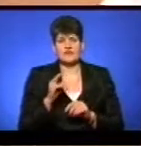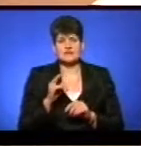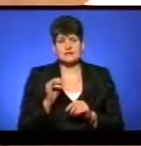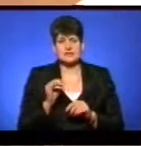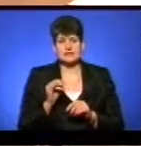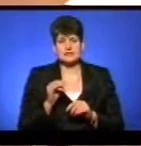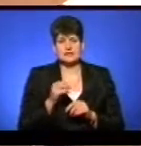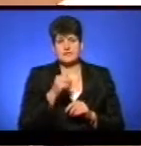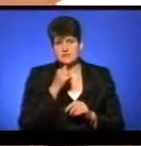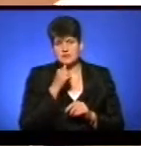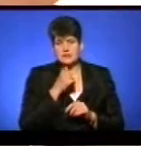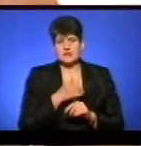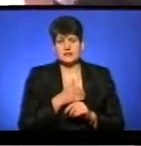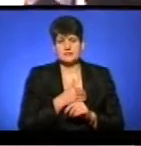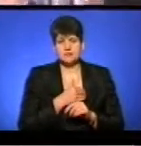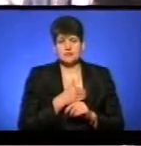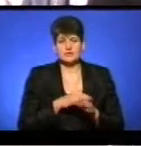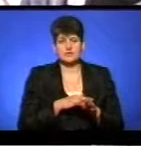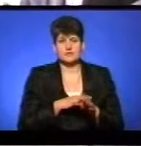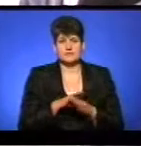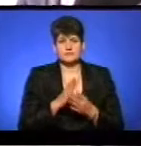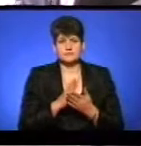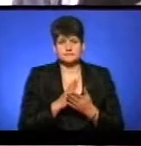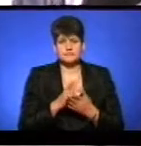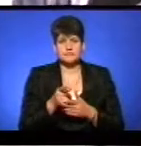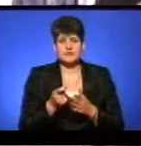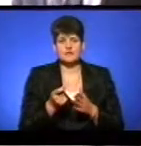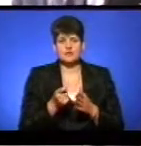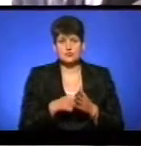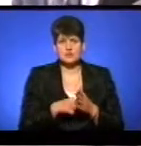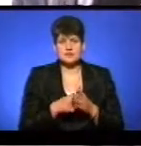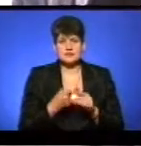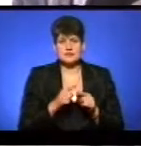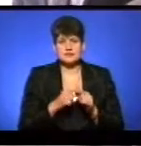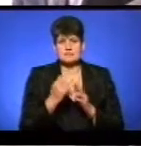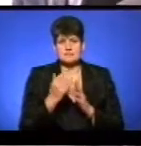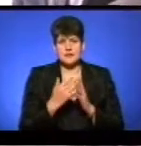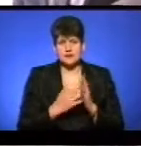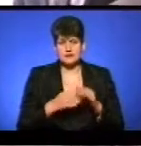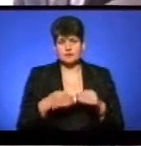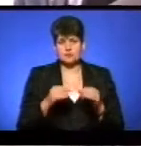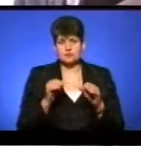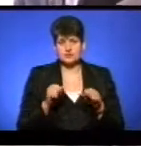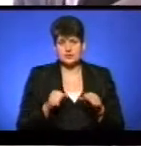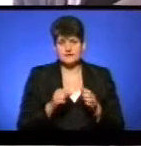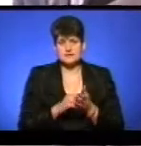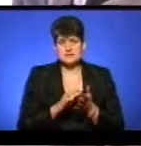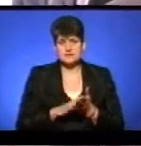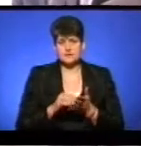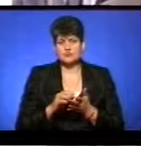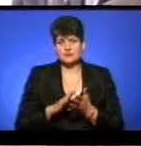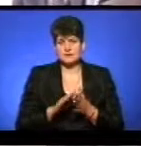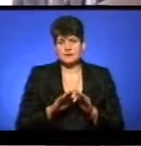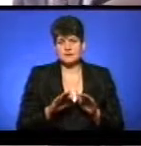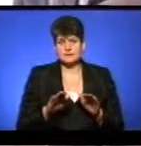вимірювання температур виконати. Вони включають перелік датчиків, які дають можливість фіксувати учням